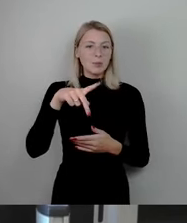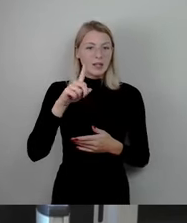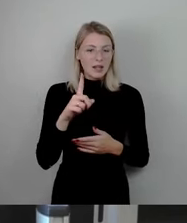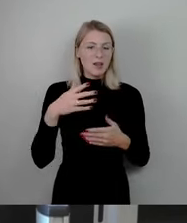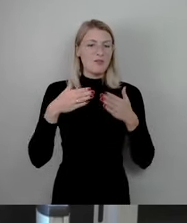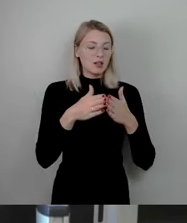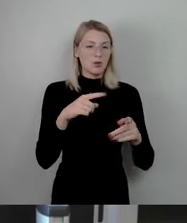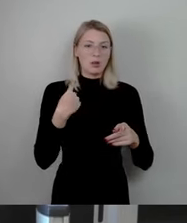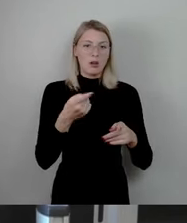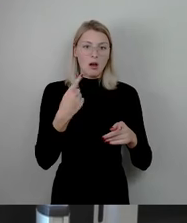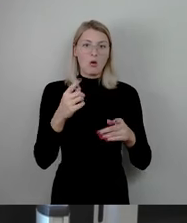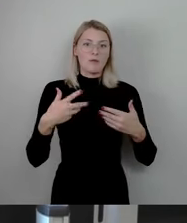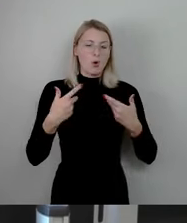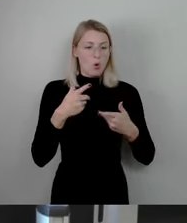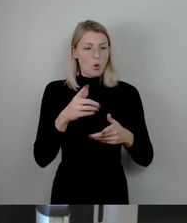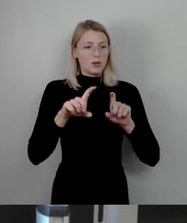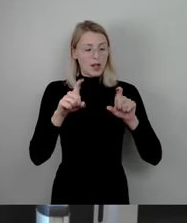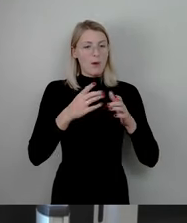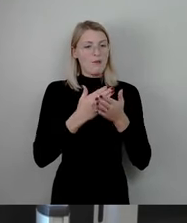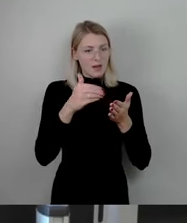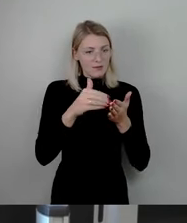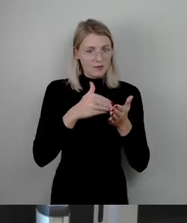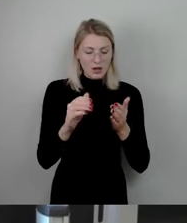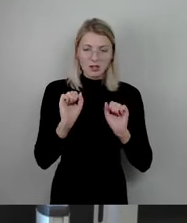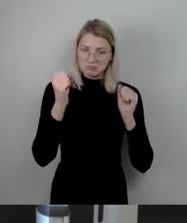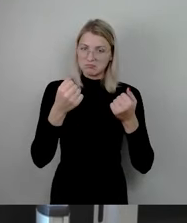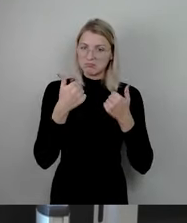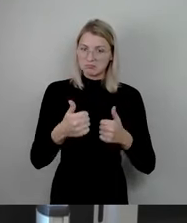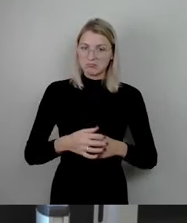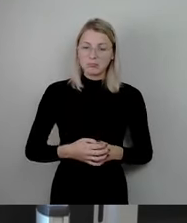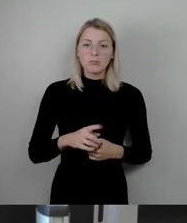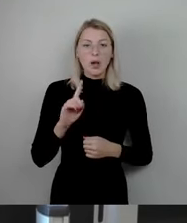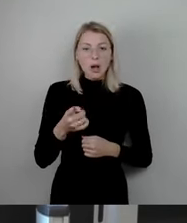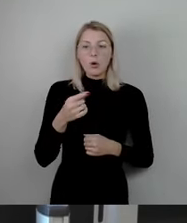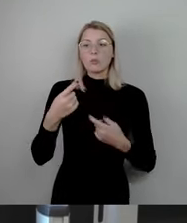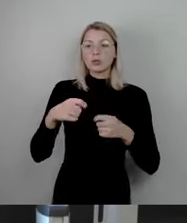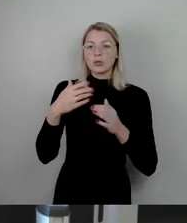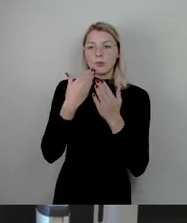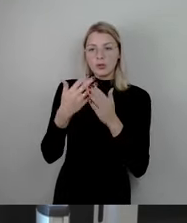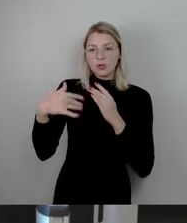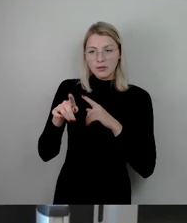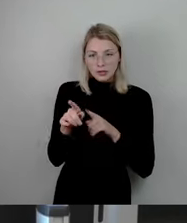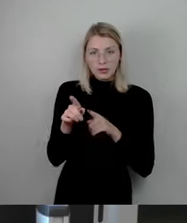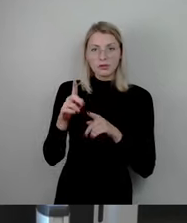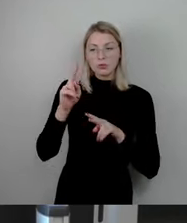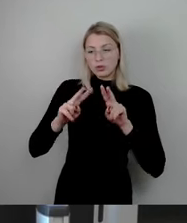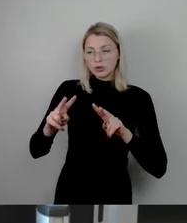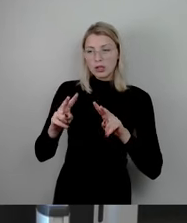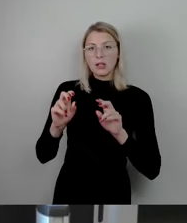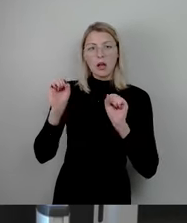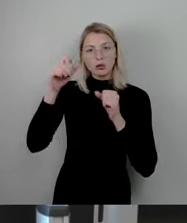vorangeht. Und dass es auch durchaus in dem Sinne vorangeht, wie es jetzt hier in der Beschlussempfehlung auch verankert ist, dass man verschiedene Akteure